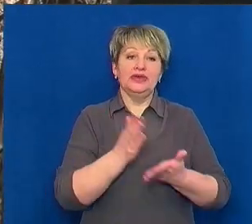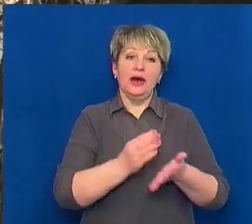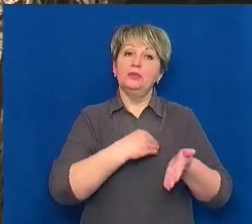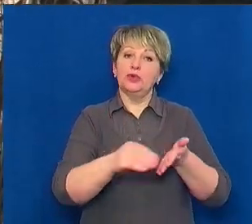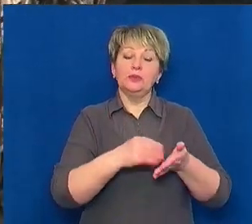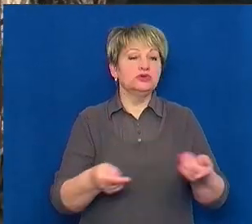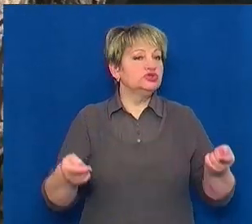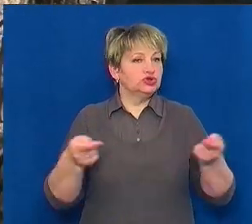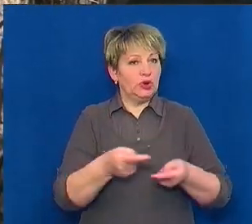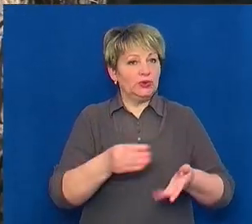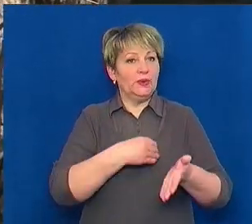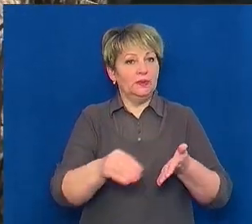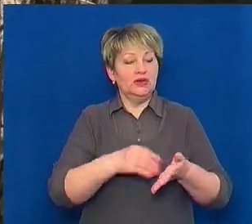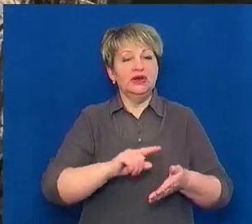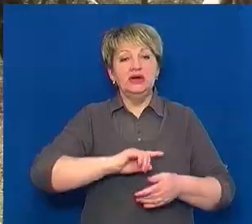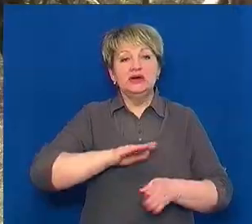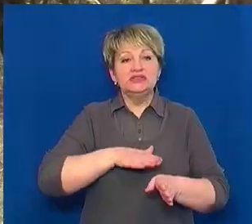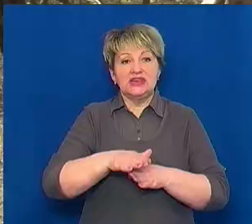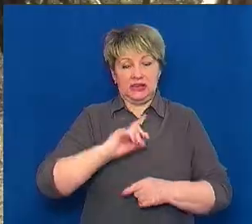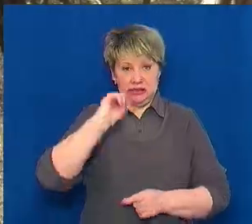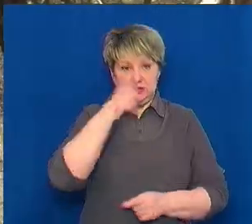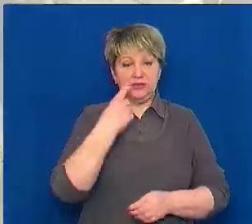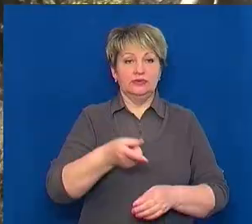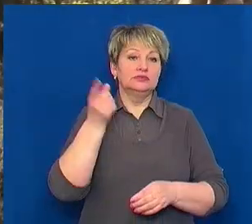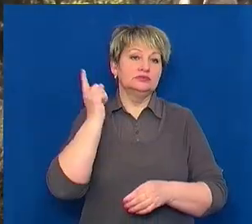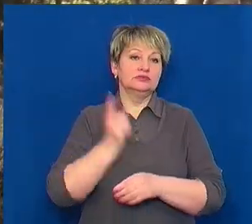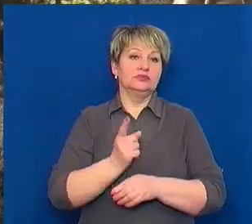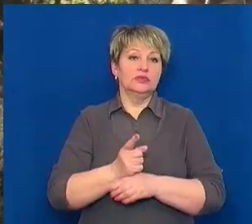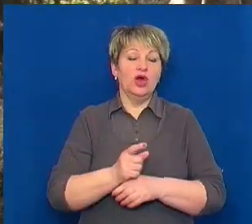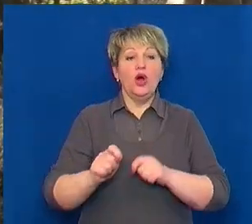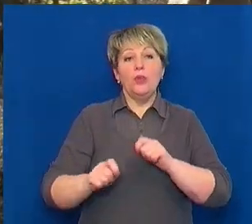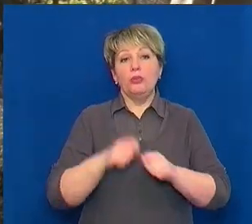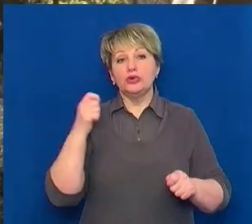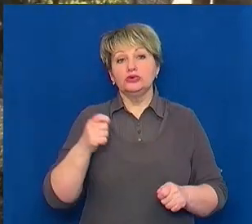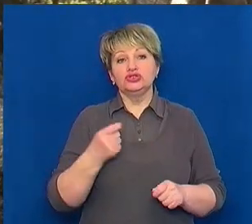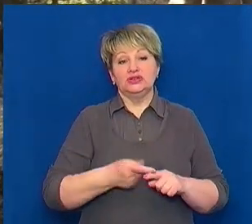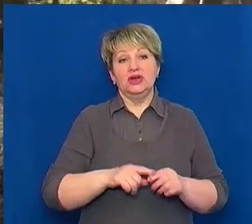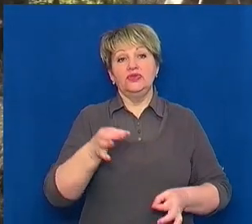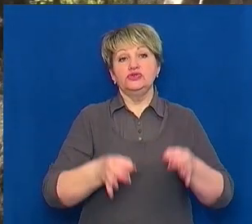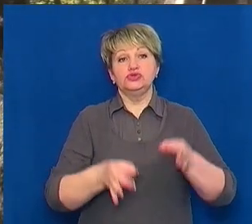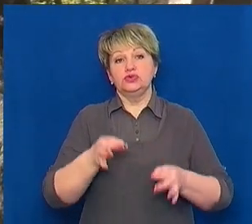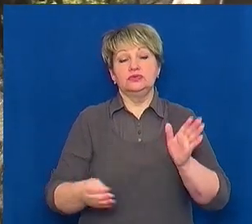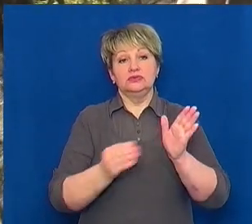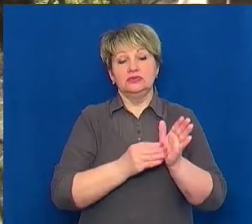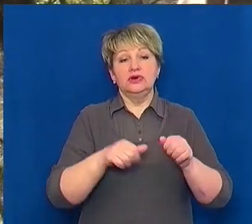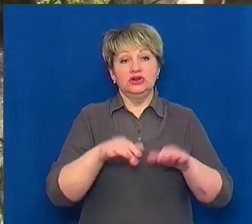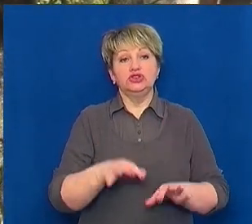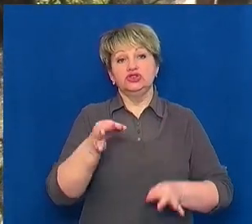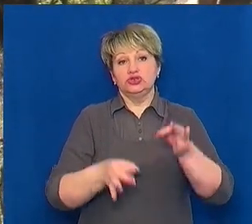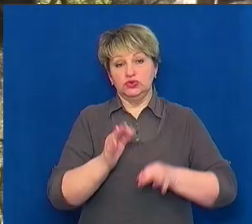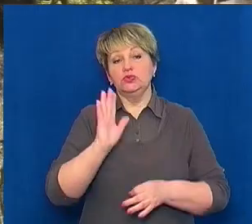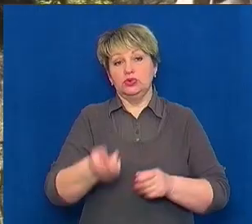Там чітко, що на цілий рік заборонено тут. Порушено, це 91 стаття, це судова стаття. Рішення суду буде